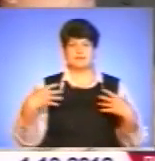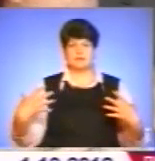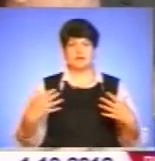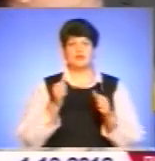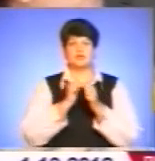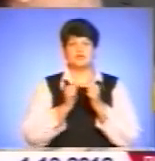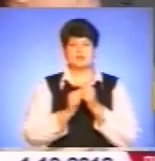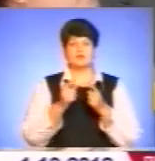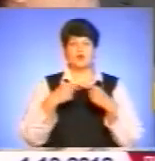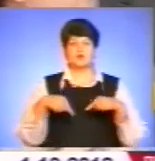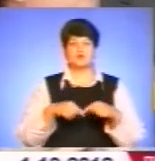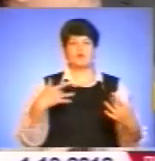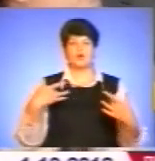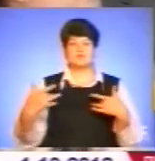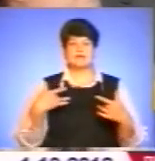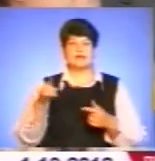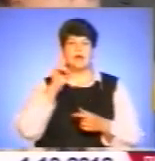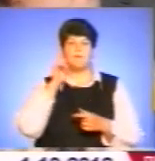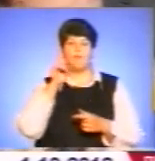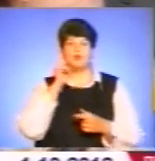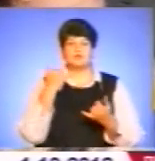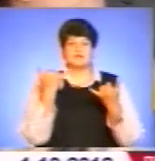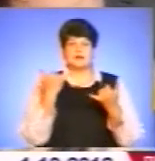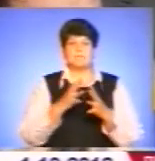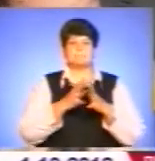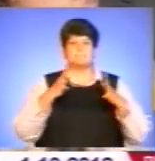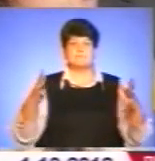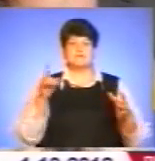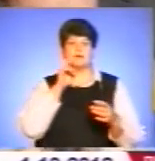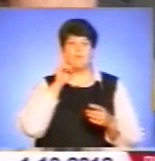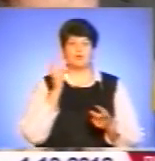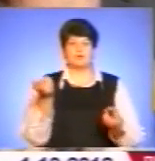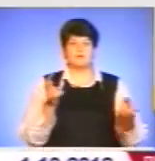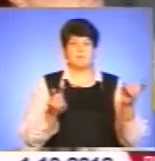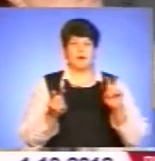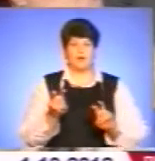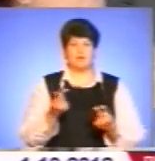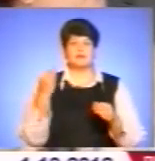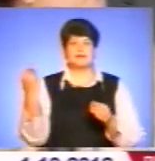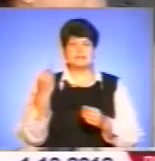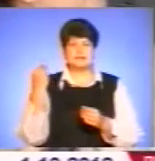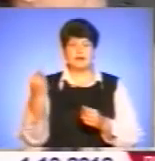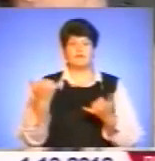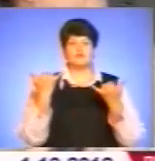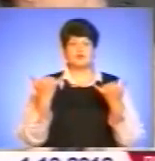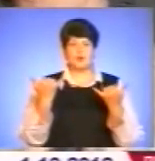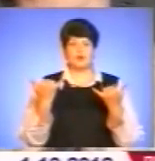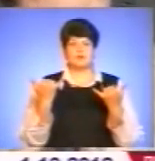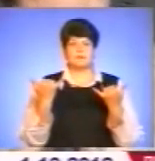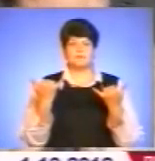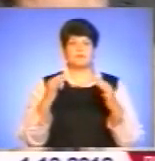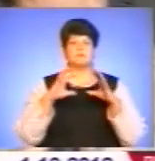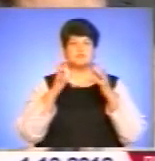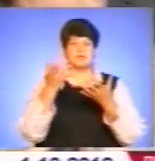часто тут організовують для молоді. Зараз більше молоді приходять дуже цікаво. Сьогодні день